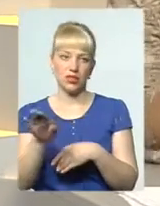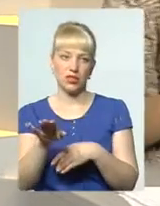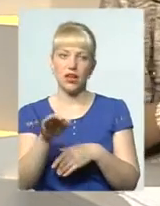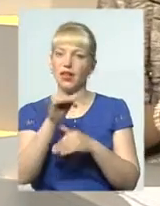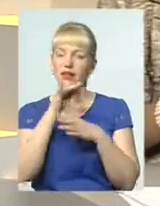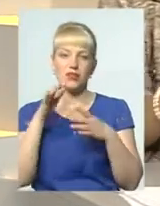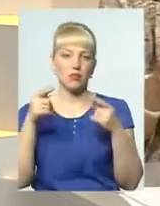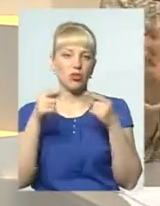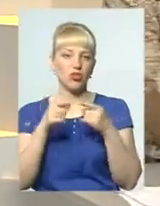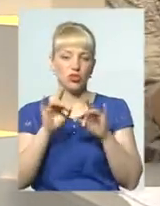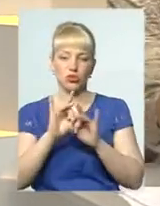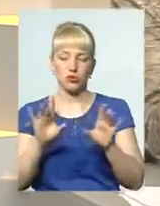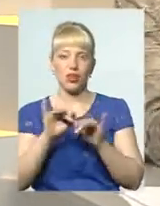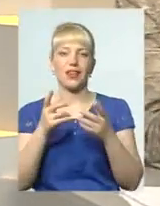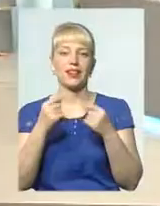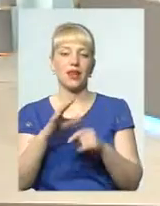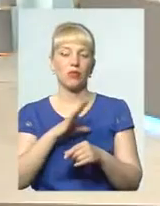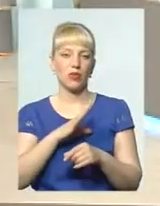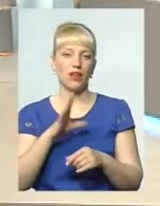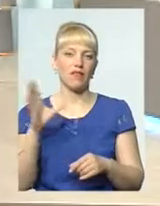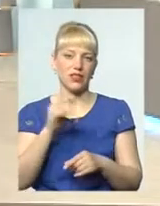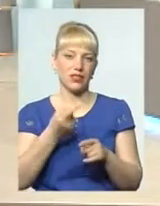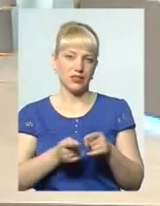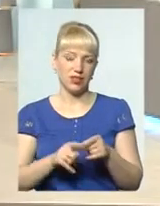пояснити, де вона була весь цей час.